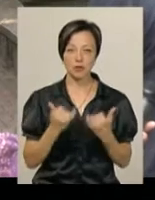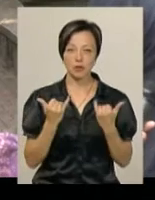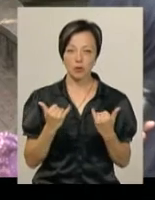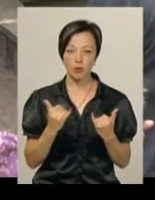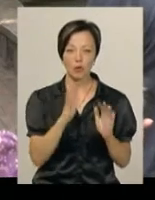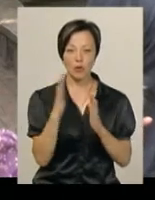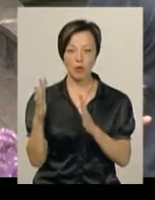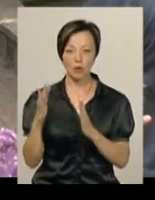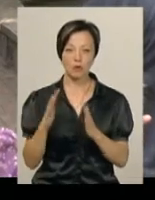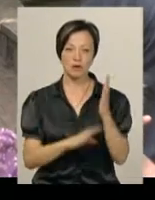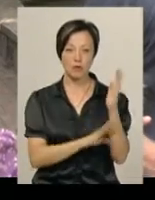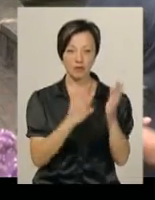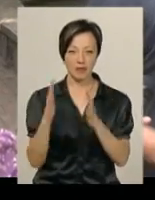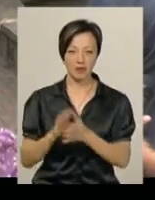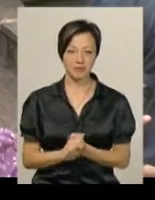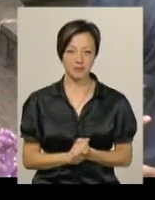Сьогодні прогулювалися у сквері.